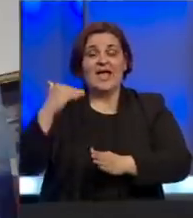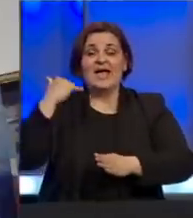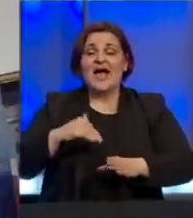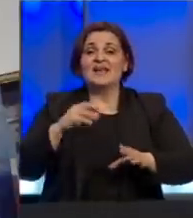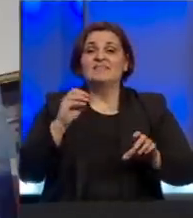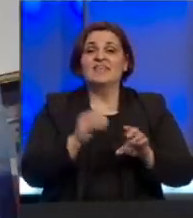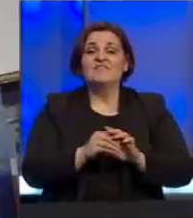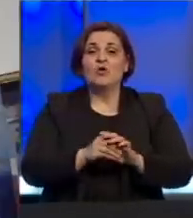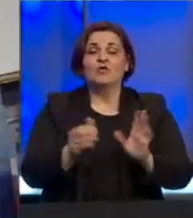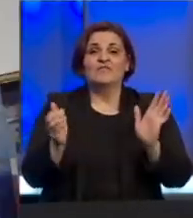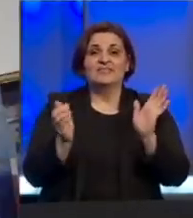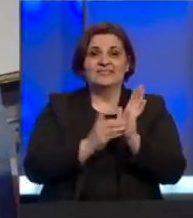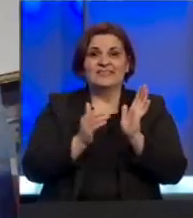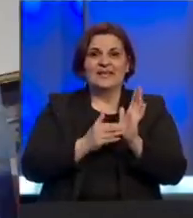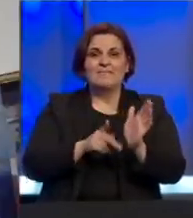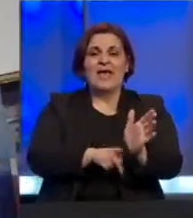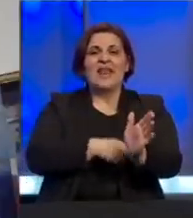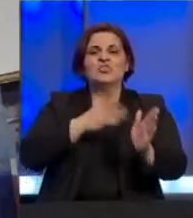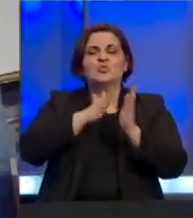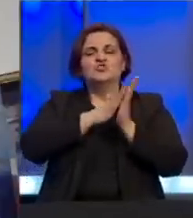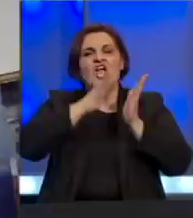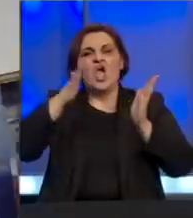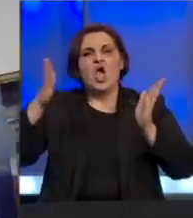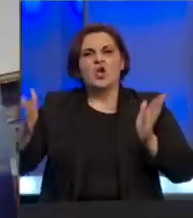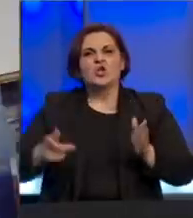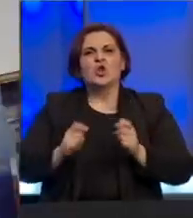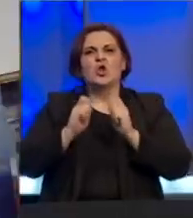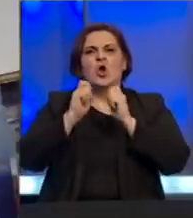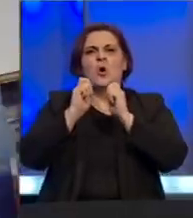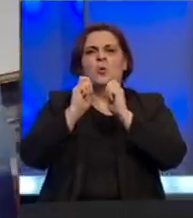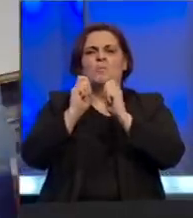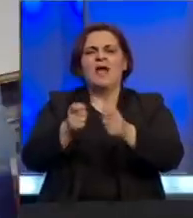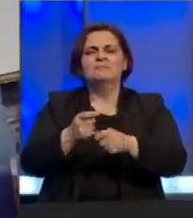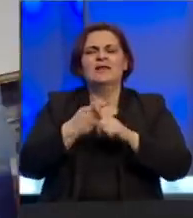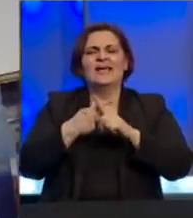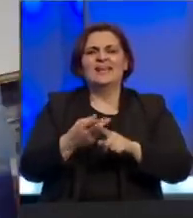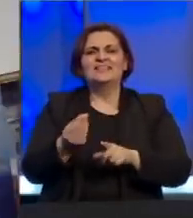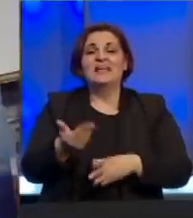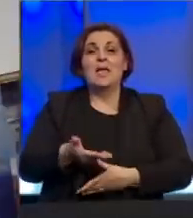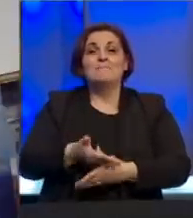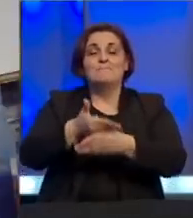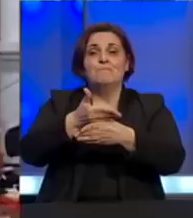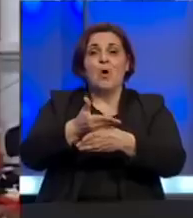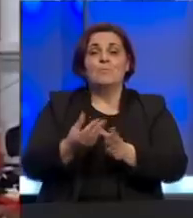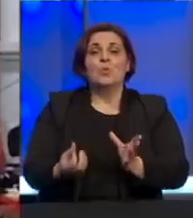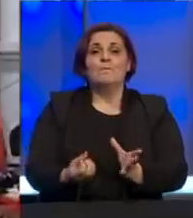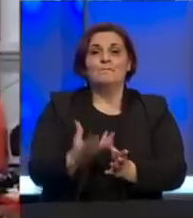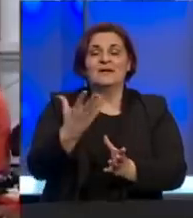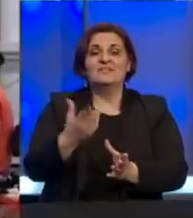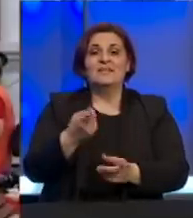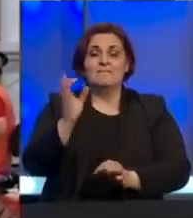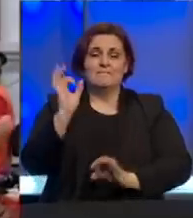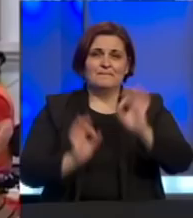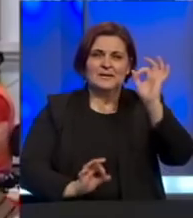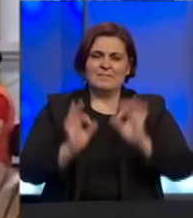fondova treba na duže rokove da kroz plasman kreditnih sestava pomogu privredi. Prema